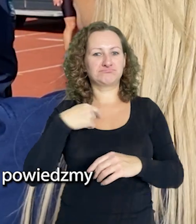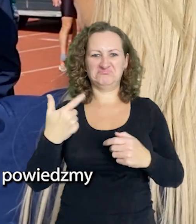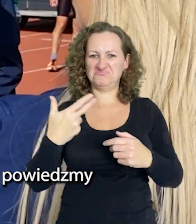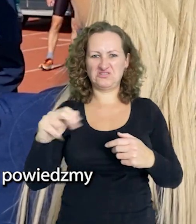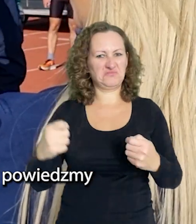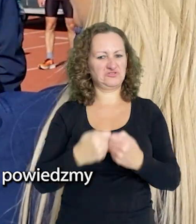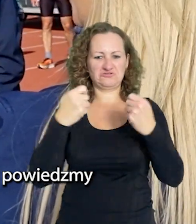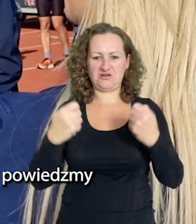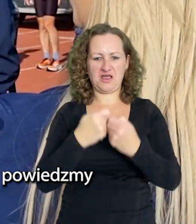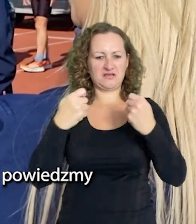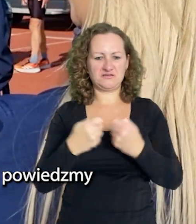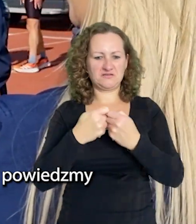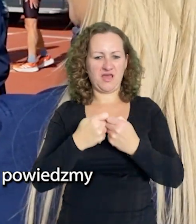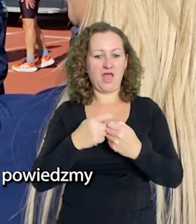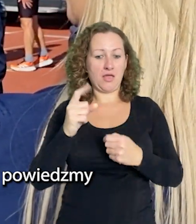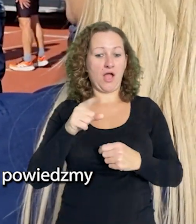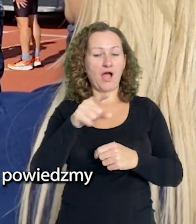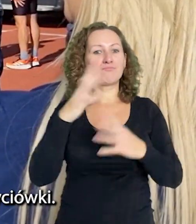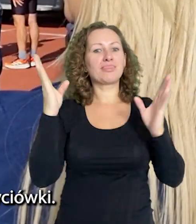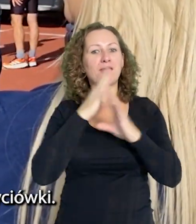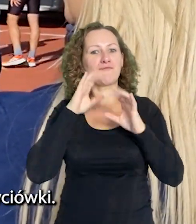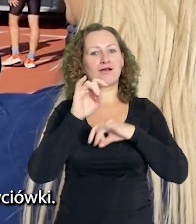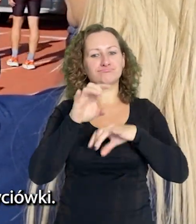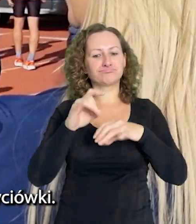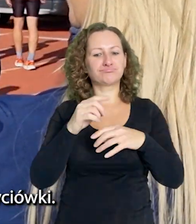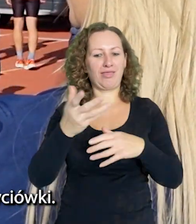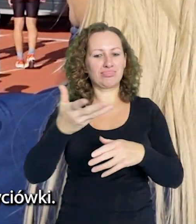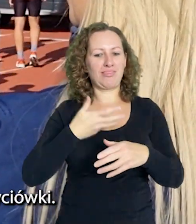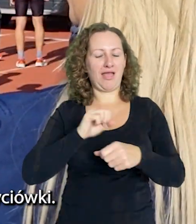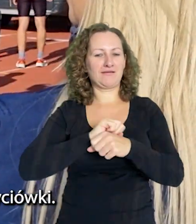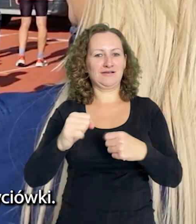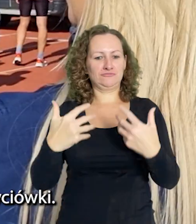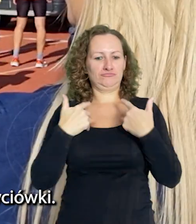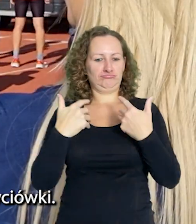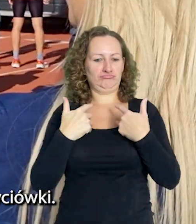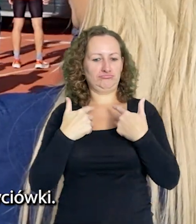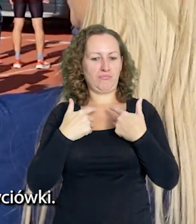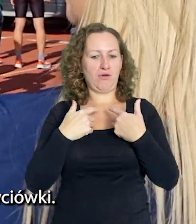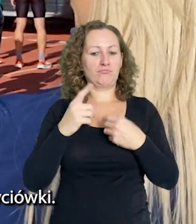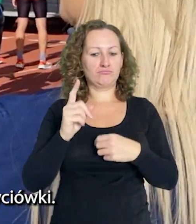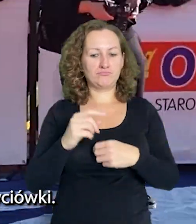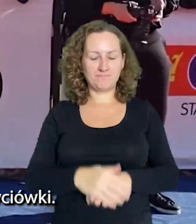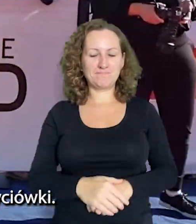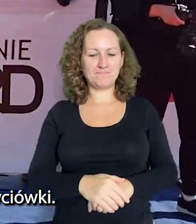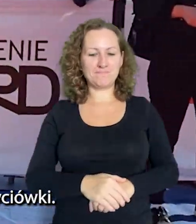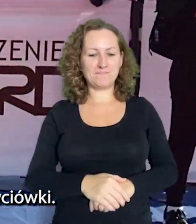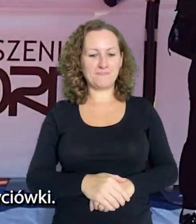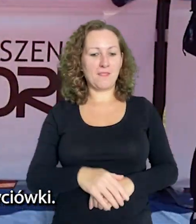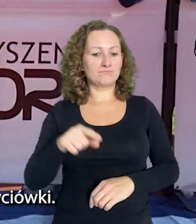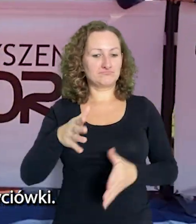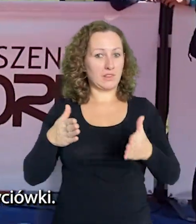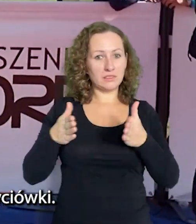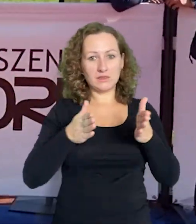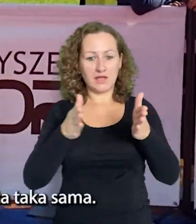był taki, powiedzmy szczerze, dla biegaczy niesprzyjający. Natomiast jak bieg jest korzystny, to jest trasa.